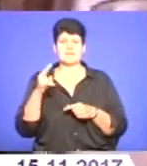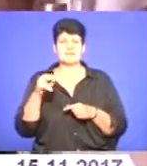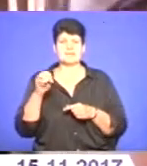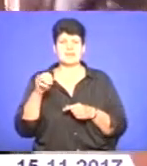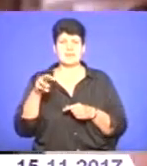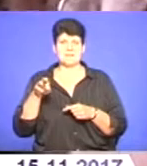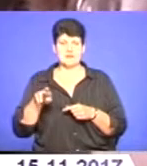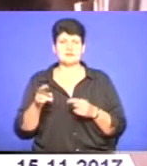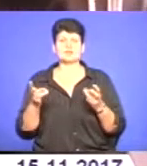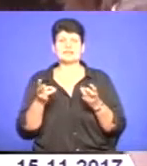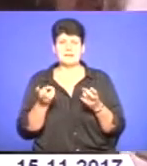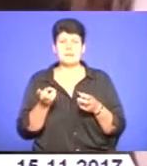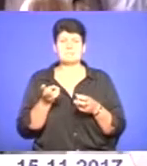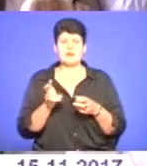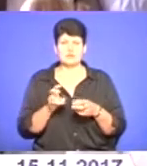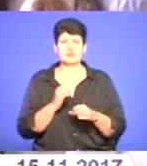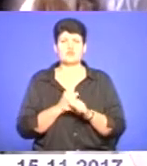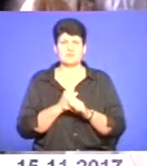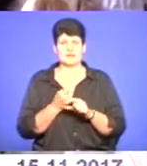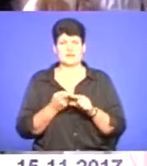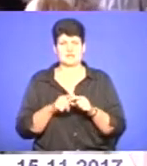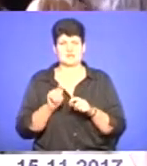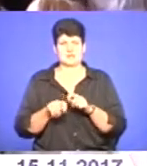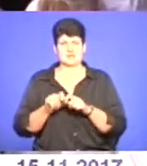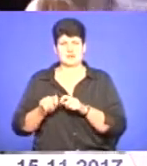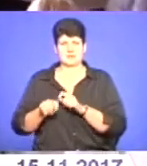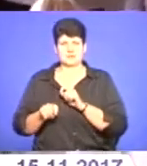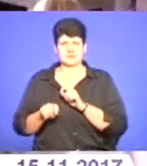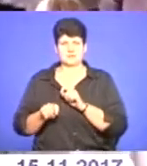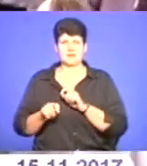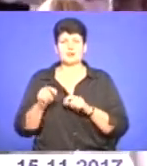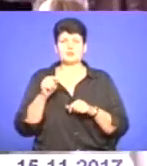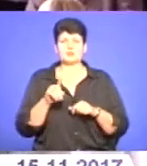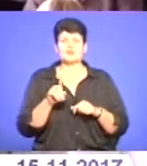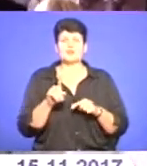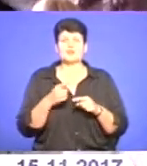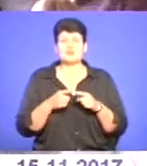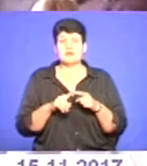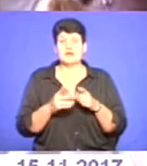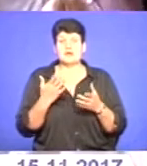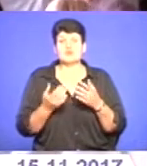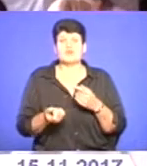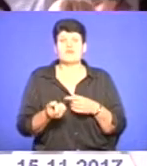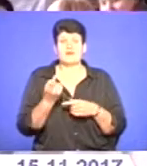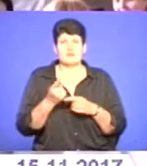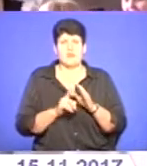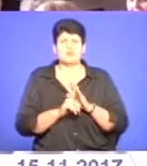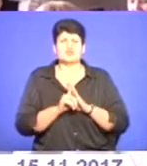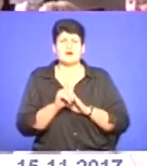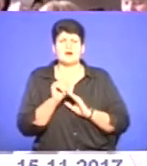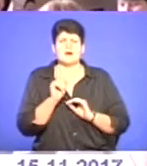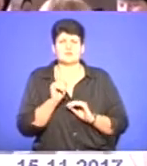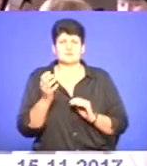треба приходити і робити такі обстеження, тому що, якщо це виявлено на початкових стадіях,